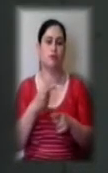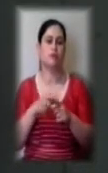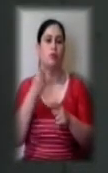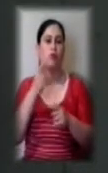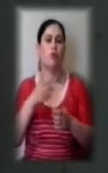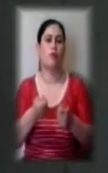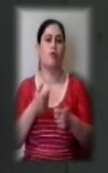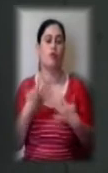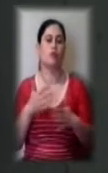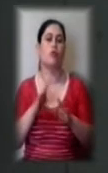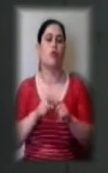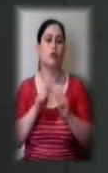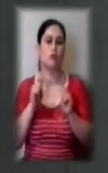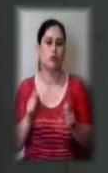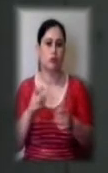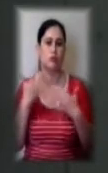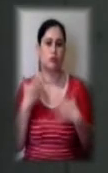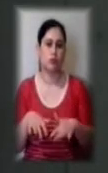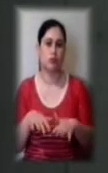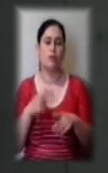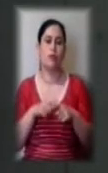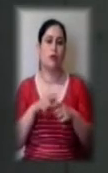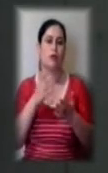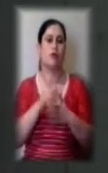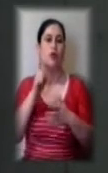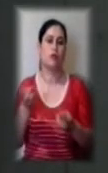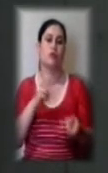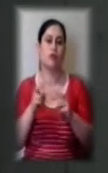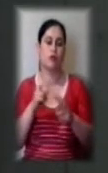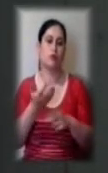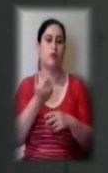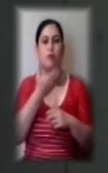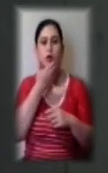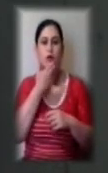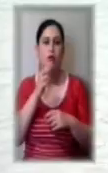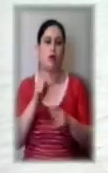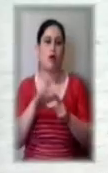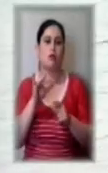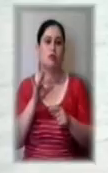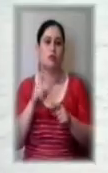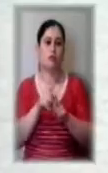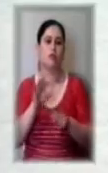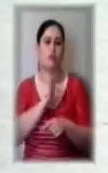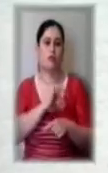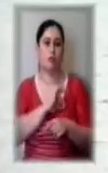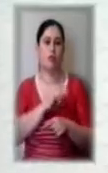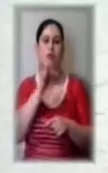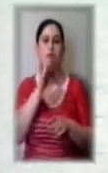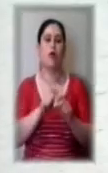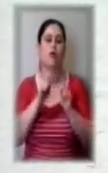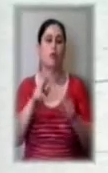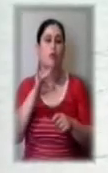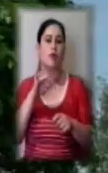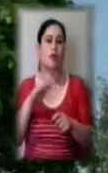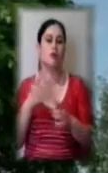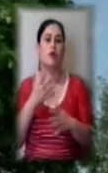Паковинок один вже відкритий. Є люди, підходять, беруть маски і антисептиком користуються. Коли відкриють пляж та які вимоги